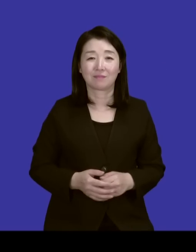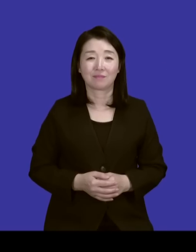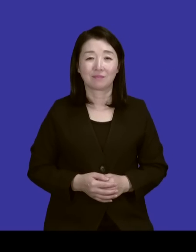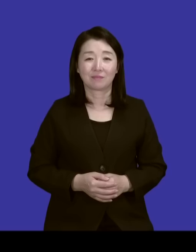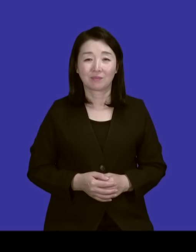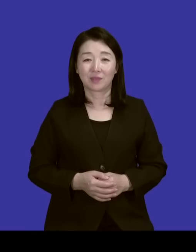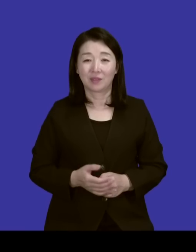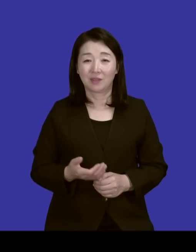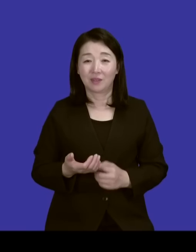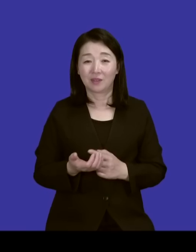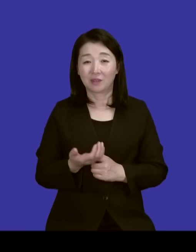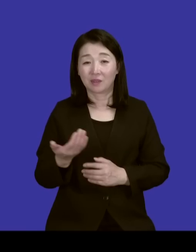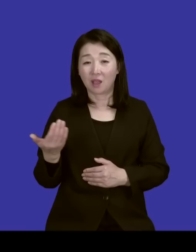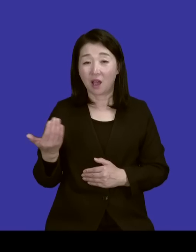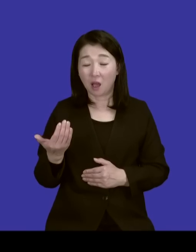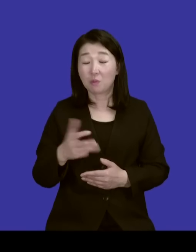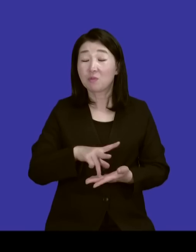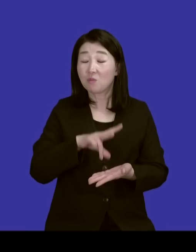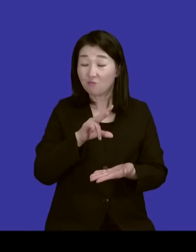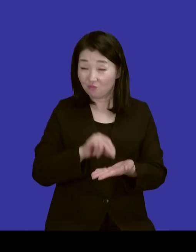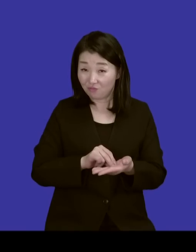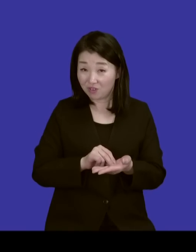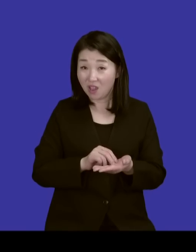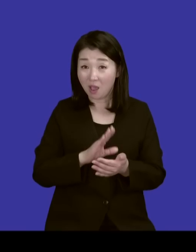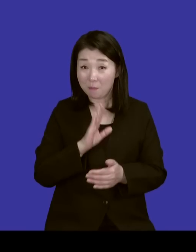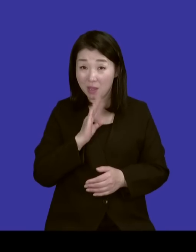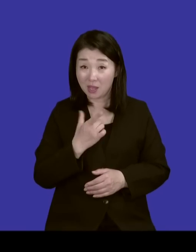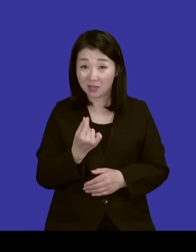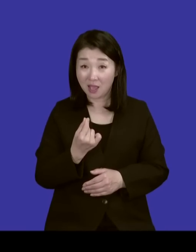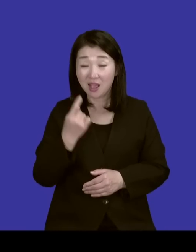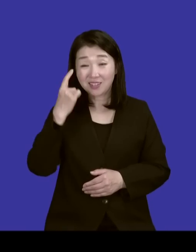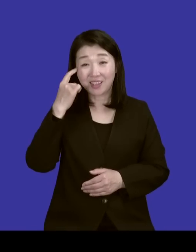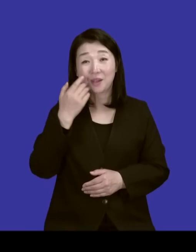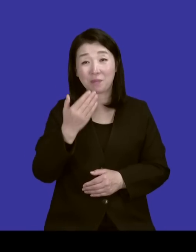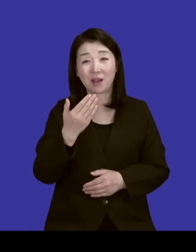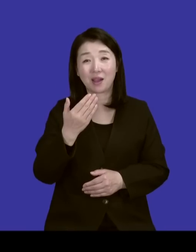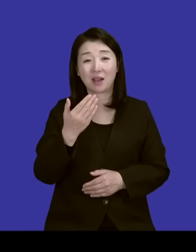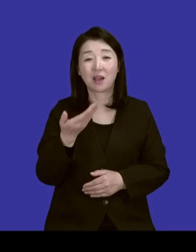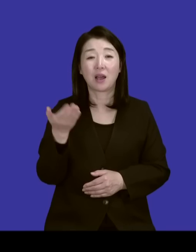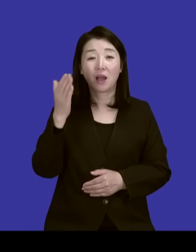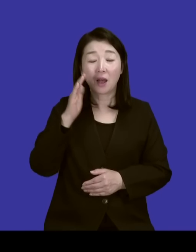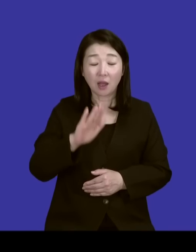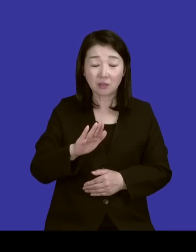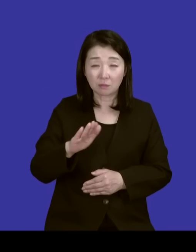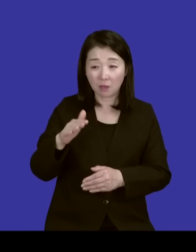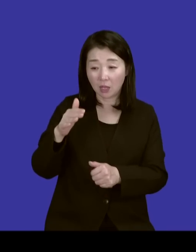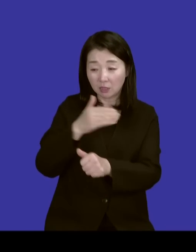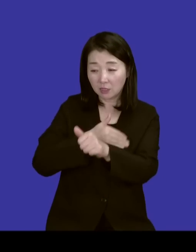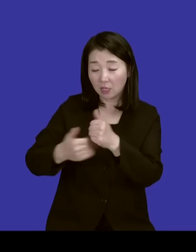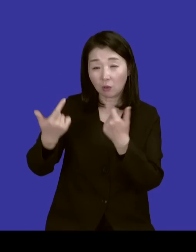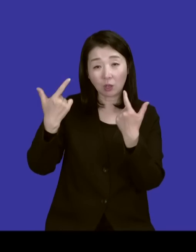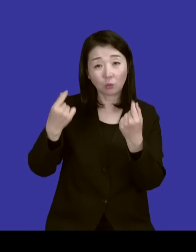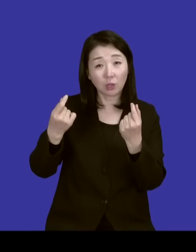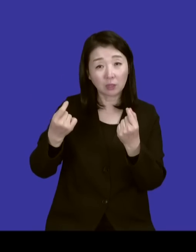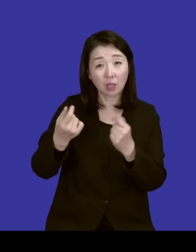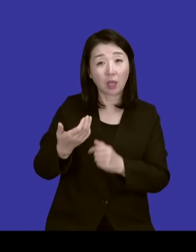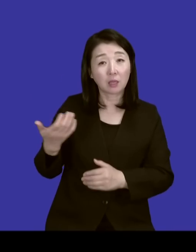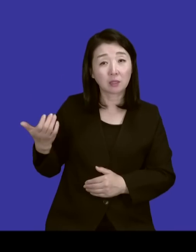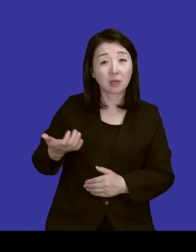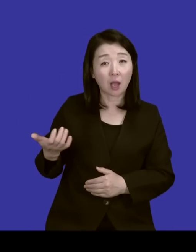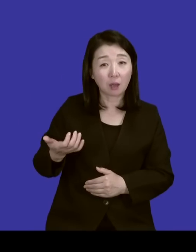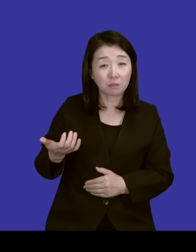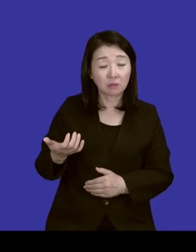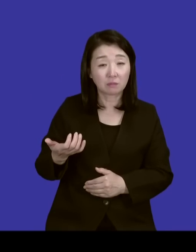그런데 나는 아픔이 정말 문제야. 그렇게 생각할 수도 있지만 똑같은 상황에서도 그 아픔